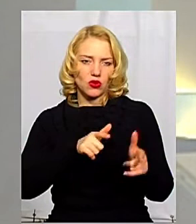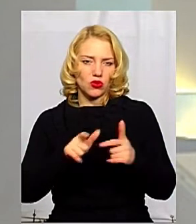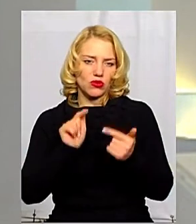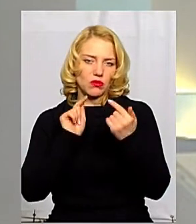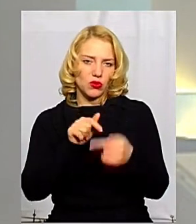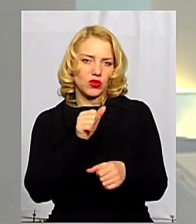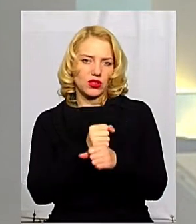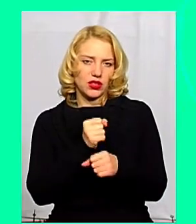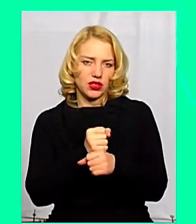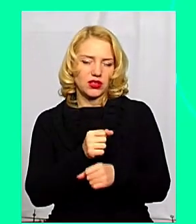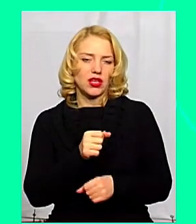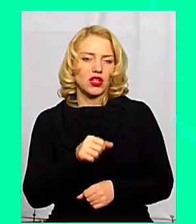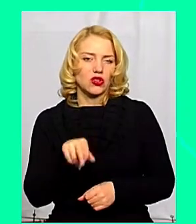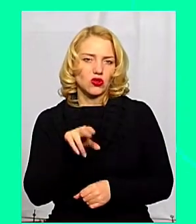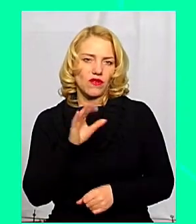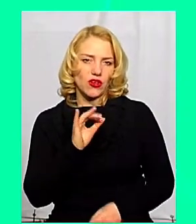вірусу?